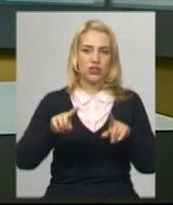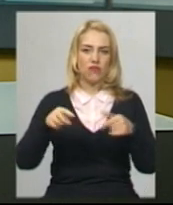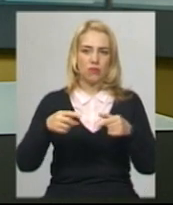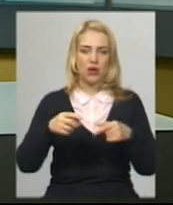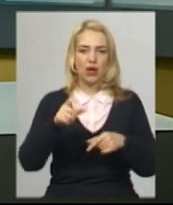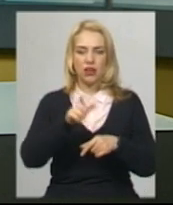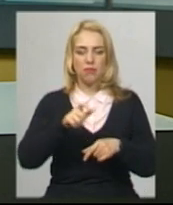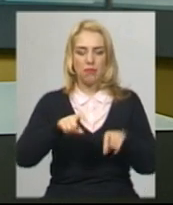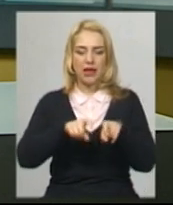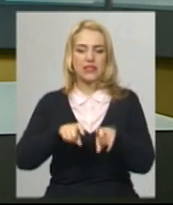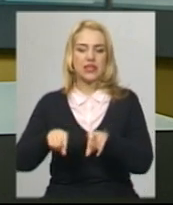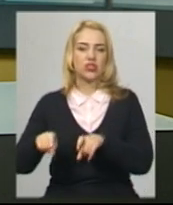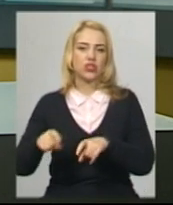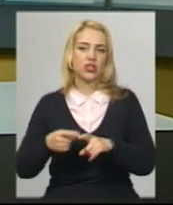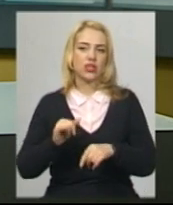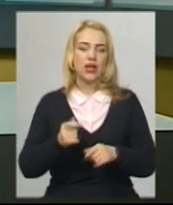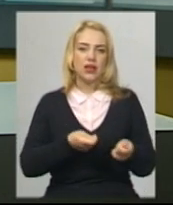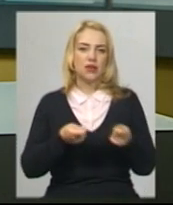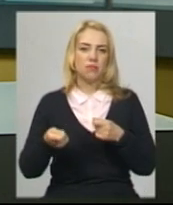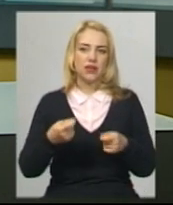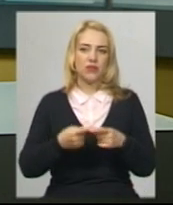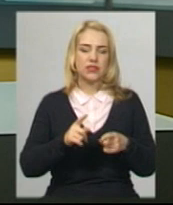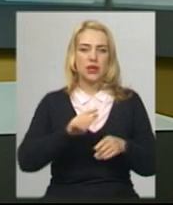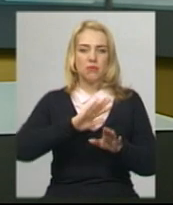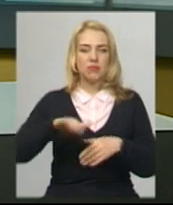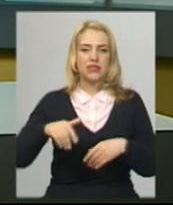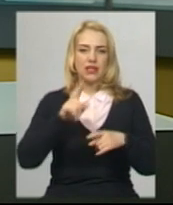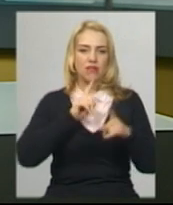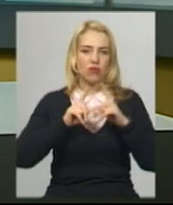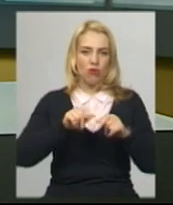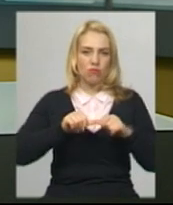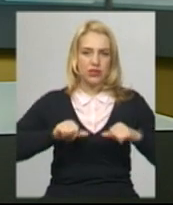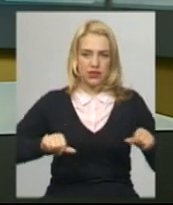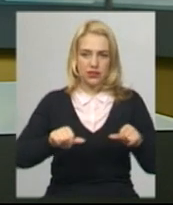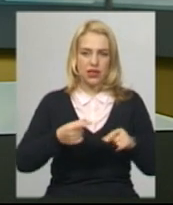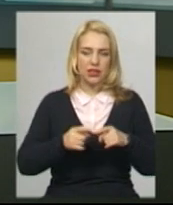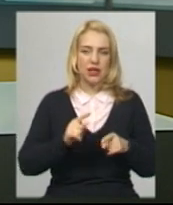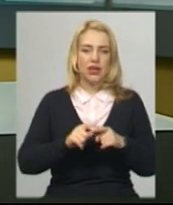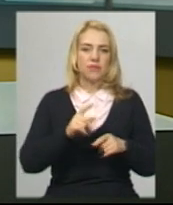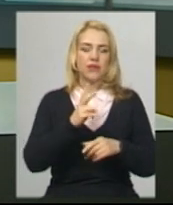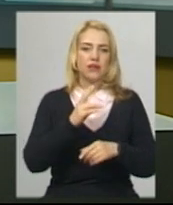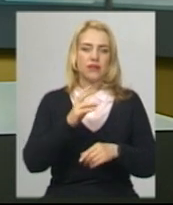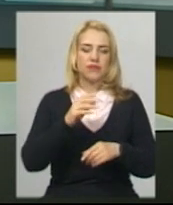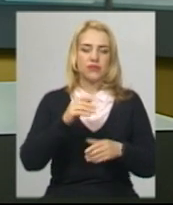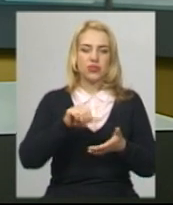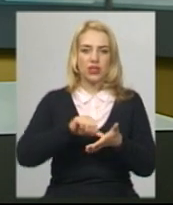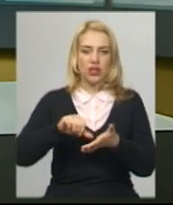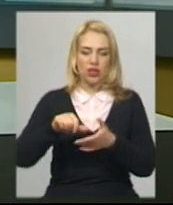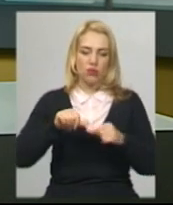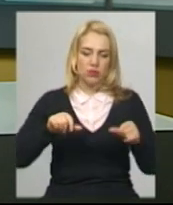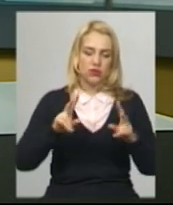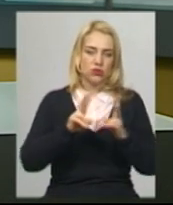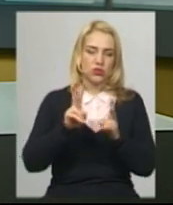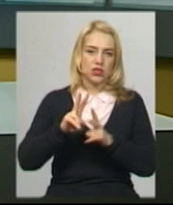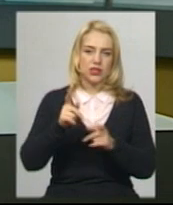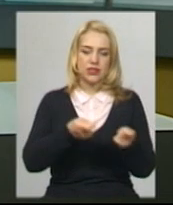ще в п'ятницю 22 травня після засідання комісії з ліквідації надзвичайної ситуації в області, він та члени комісії зустрічалися